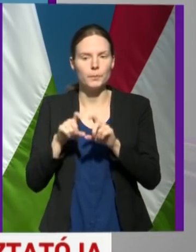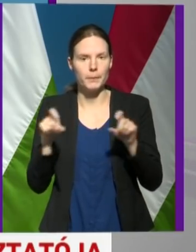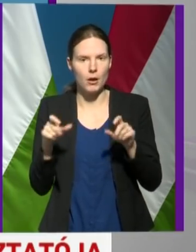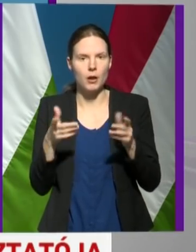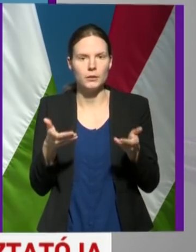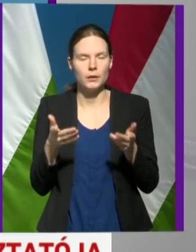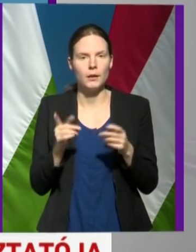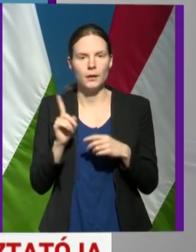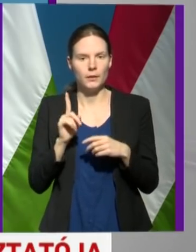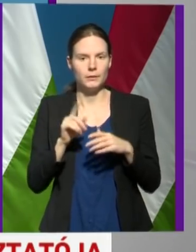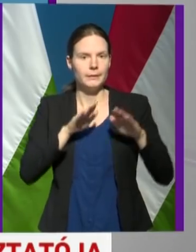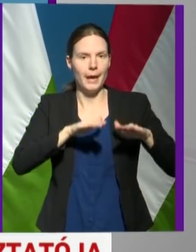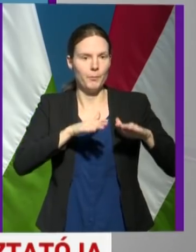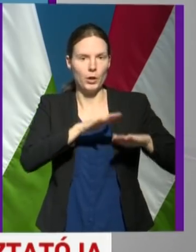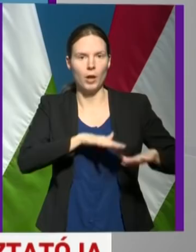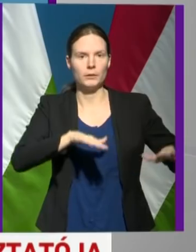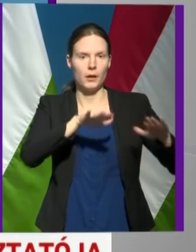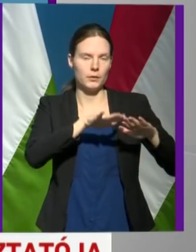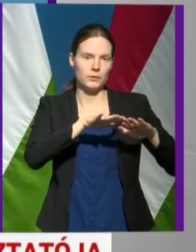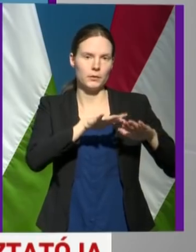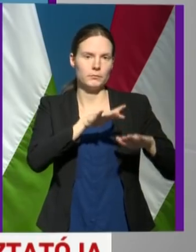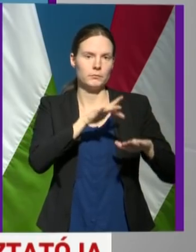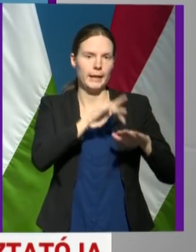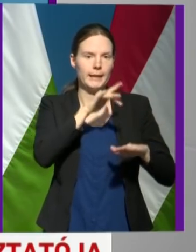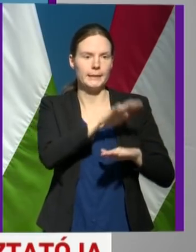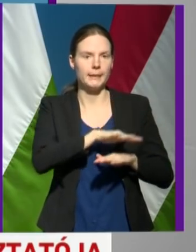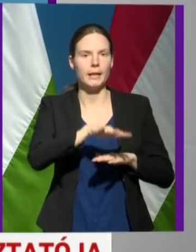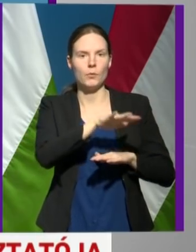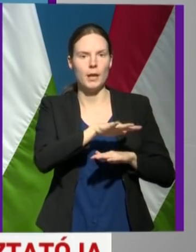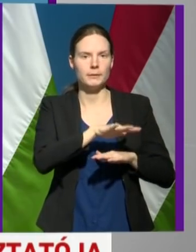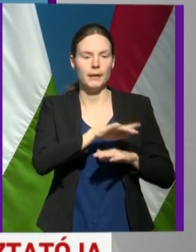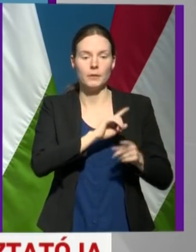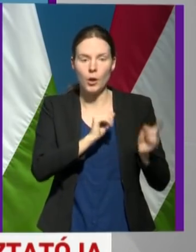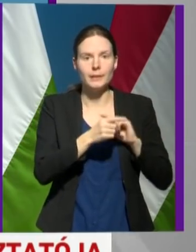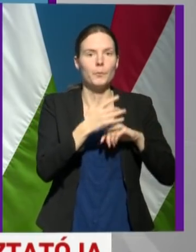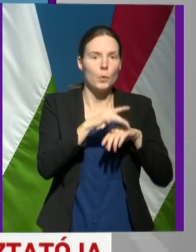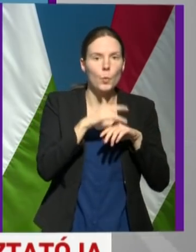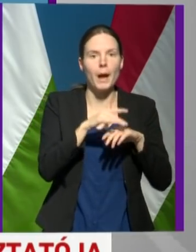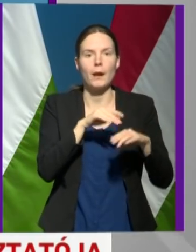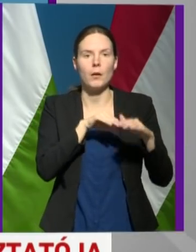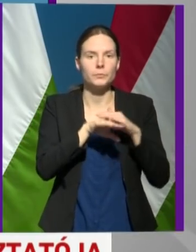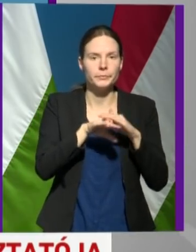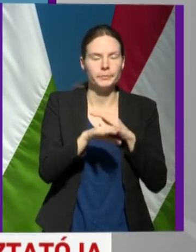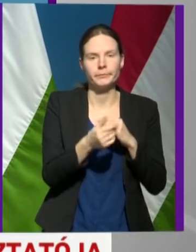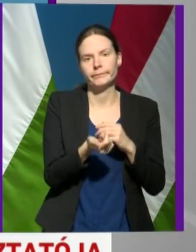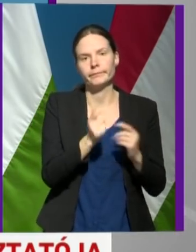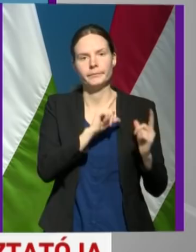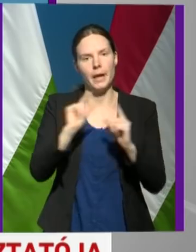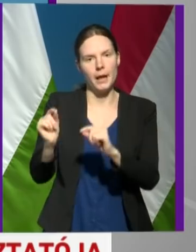hogy ott maradnának az érintett területeken lévő személyek, hanem próbálják elhagyni azt.